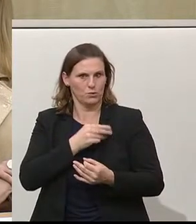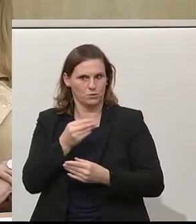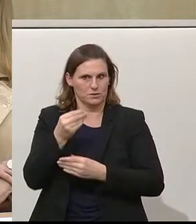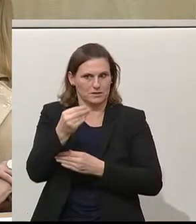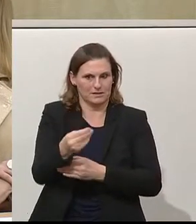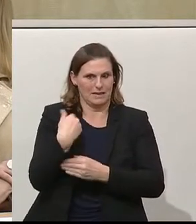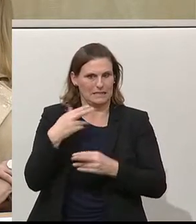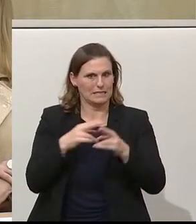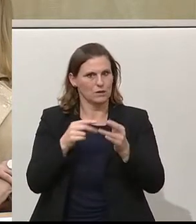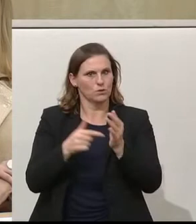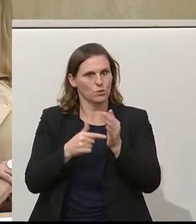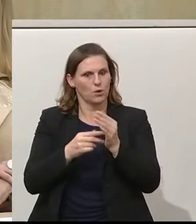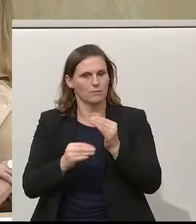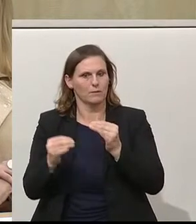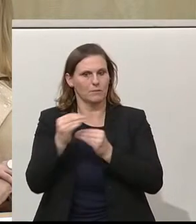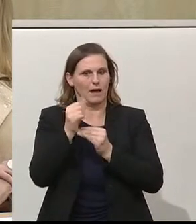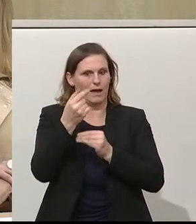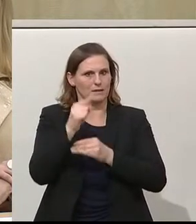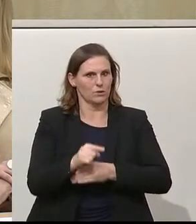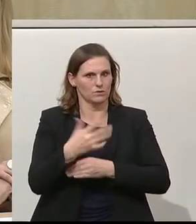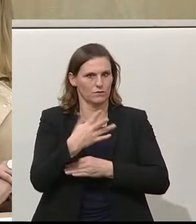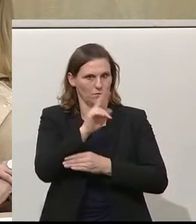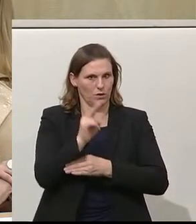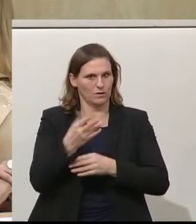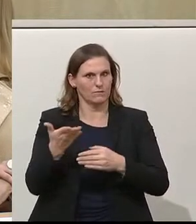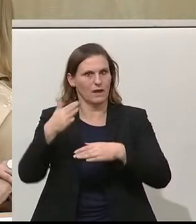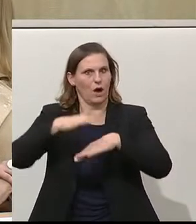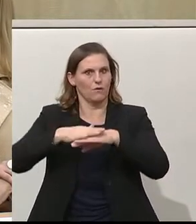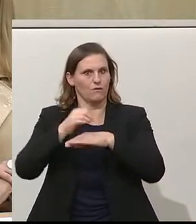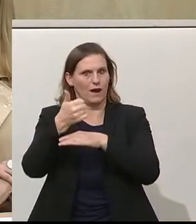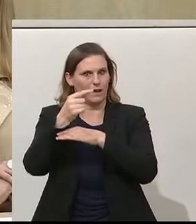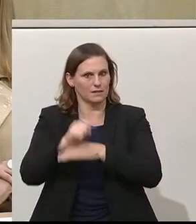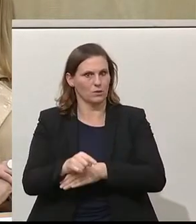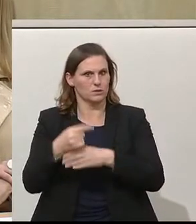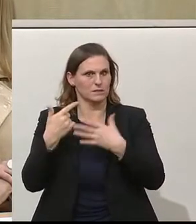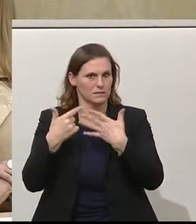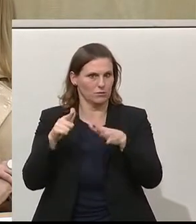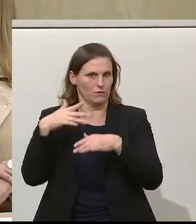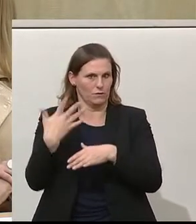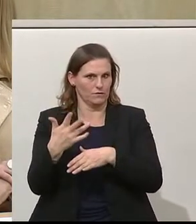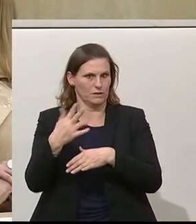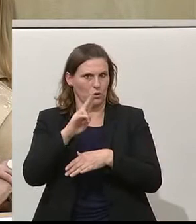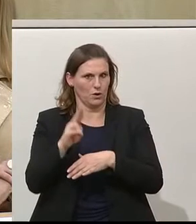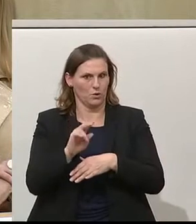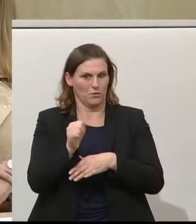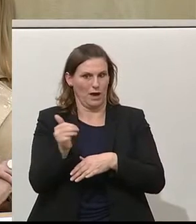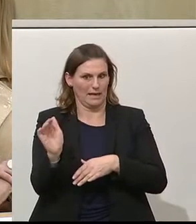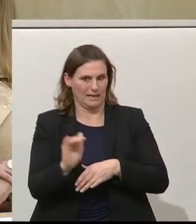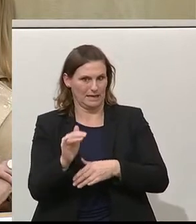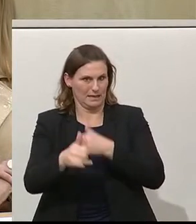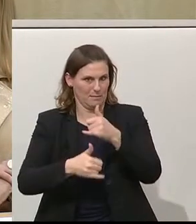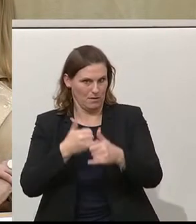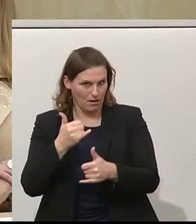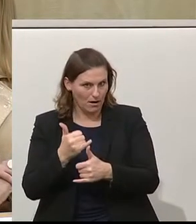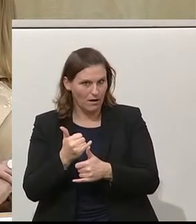Regierung weiter erhöht von 1500 Euro auf 1750 Euro pro Kind im Jahr. Das ist